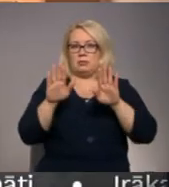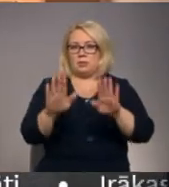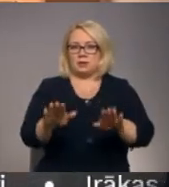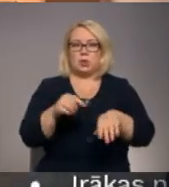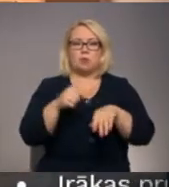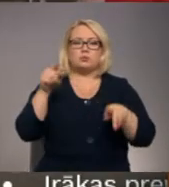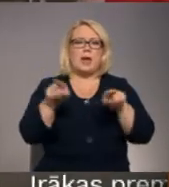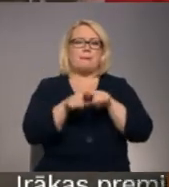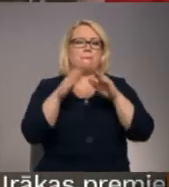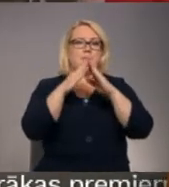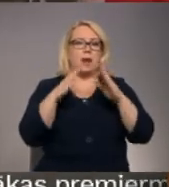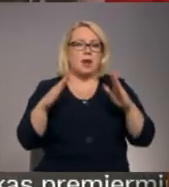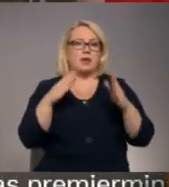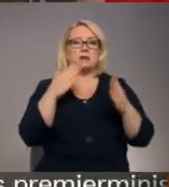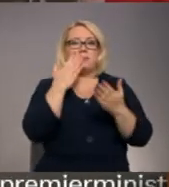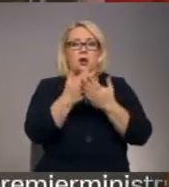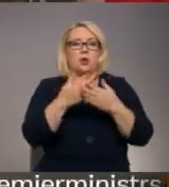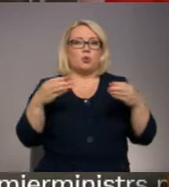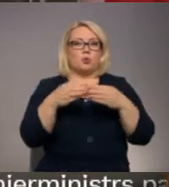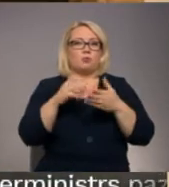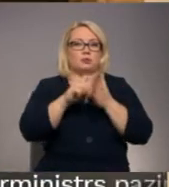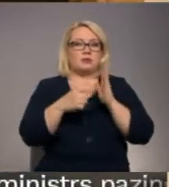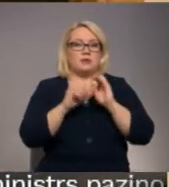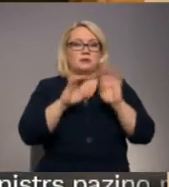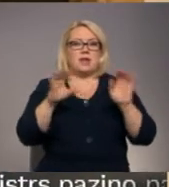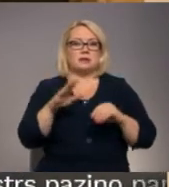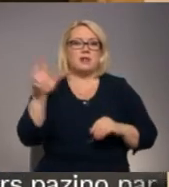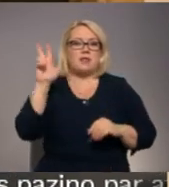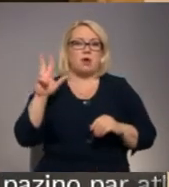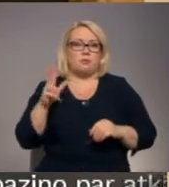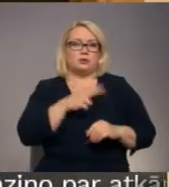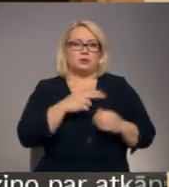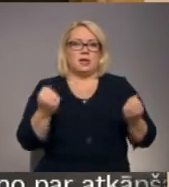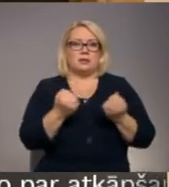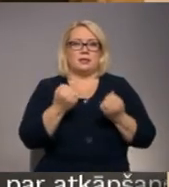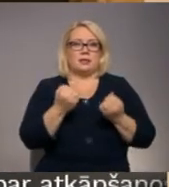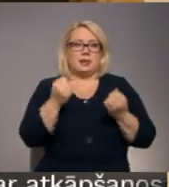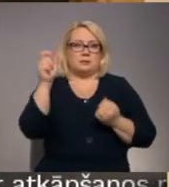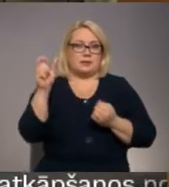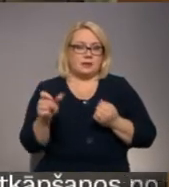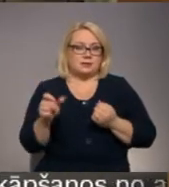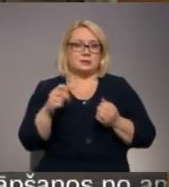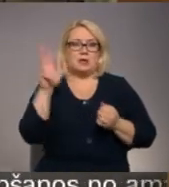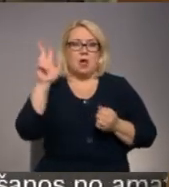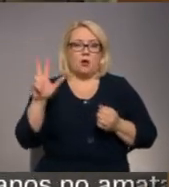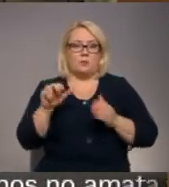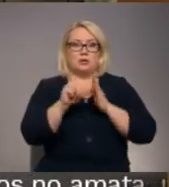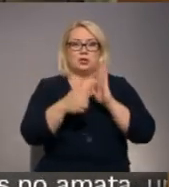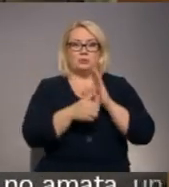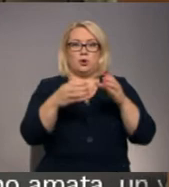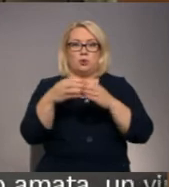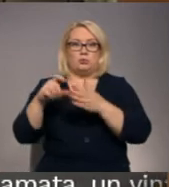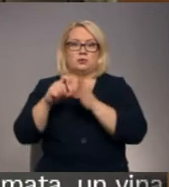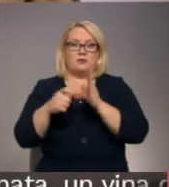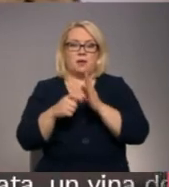lai justos kā mājās. Rādot grupu dzīvokļus, stāsta Daugavpils sociālā dienesta darbinieces. Daugavpilīs 16 grupu dzīvokļiem